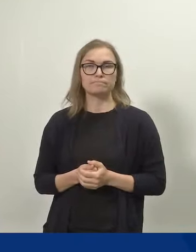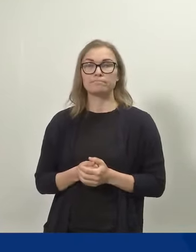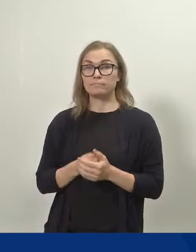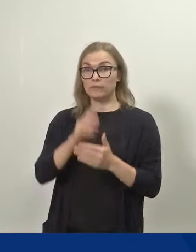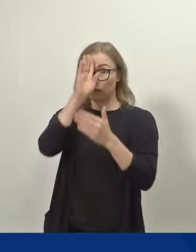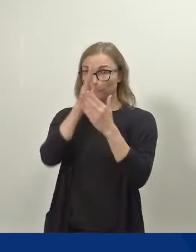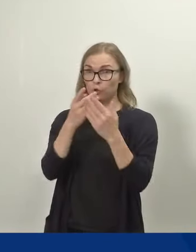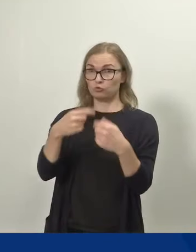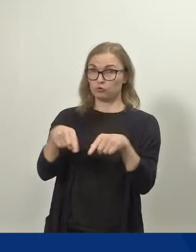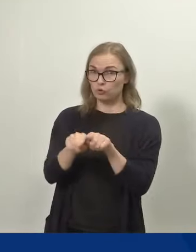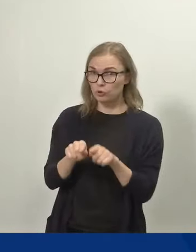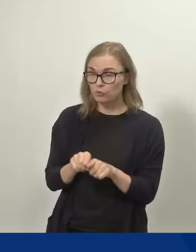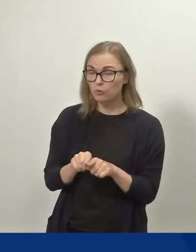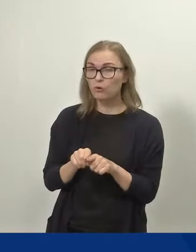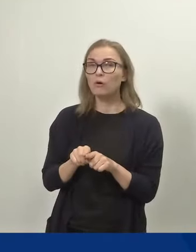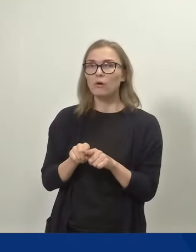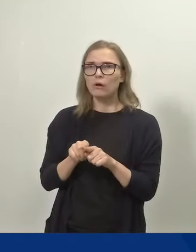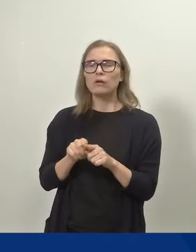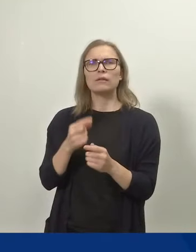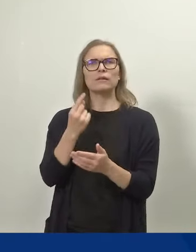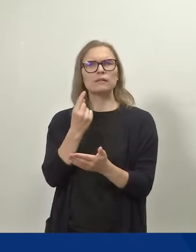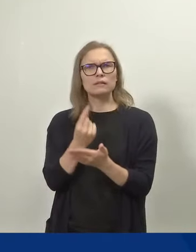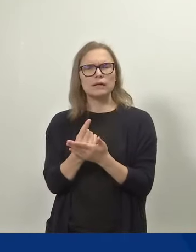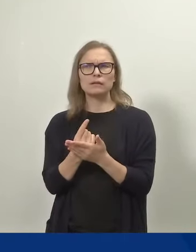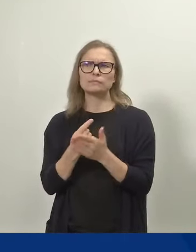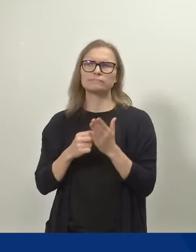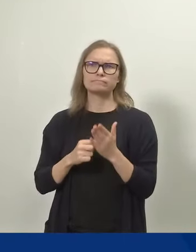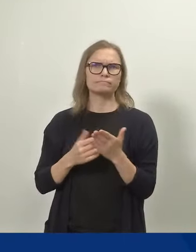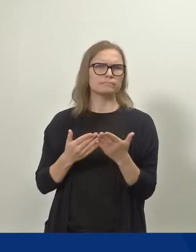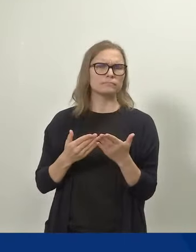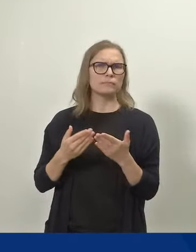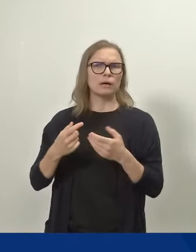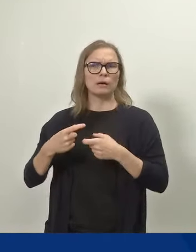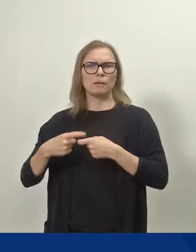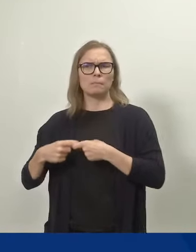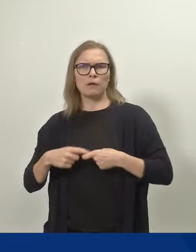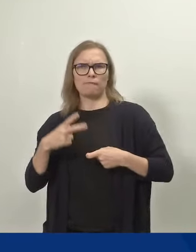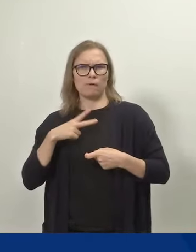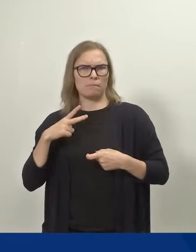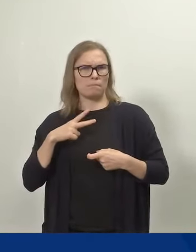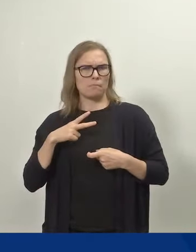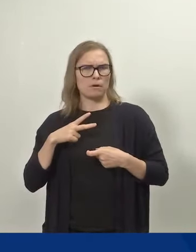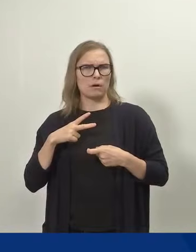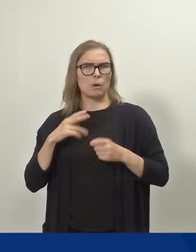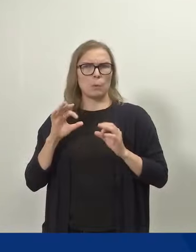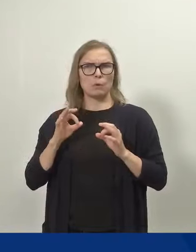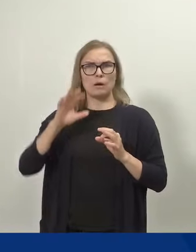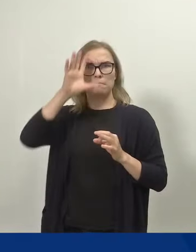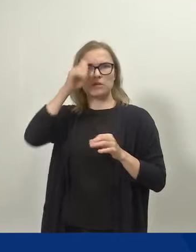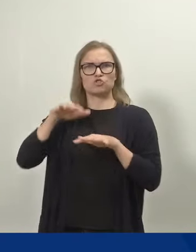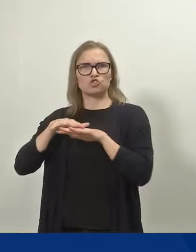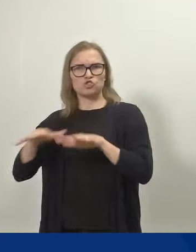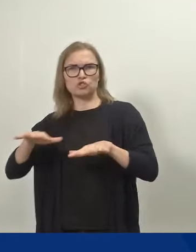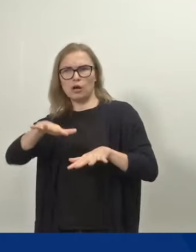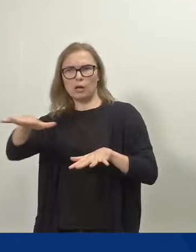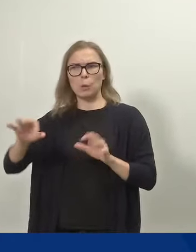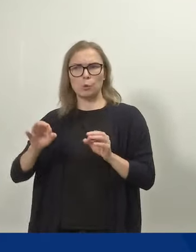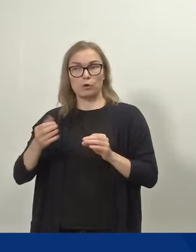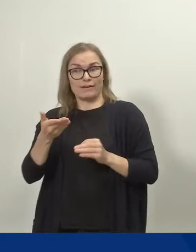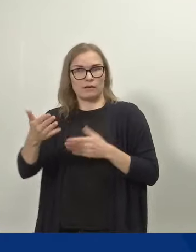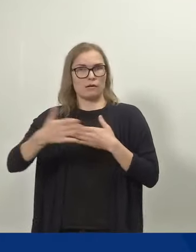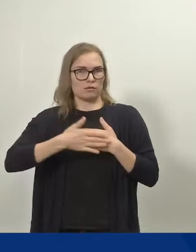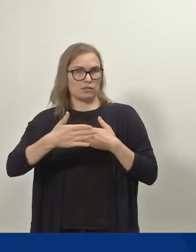olennaista on esimerkiksi se, miten perhevapaisiin tulevaisuudessa suhtaudutaan esimerkiksi miesvaltaisilla aloilla ja